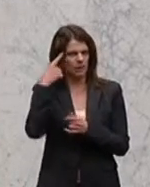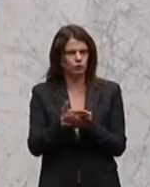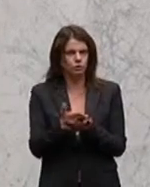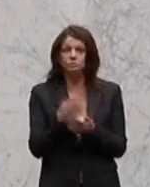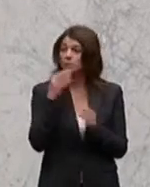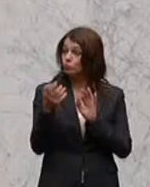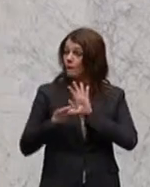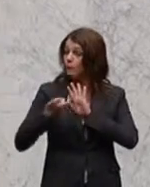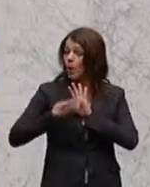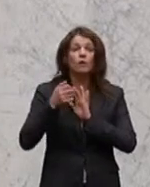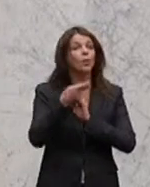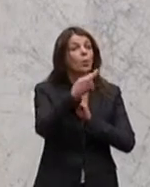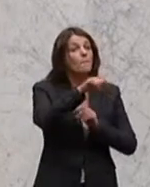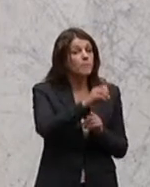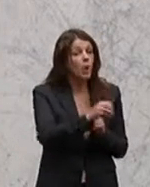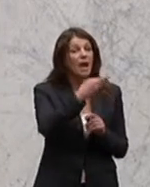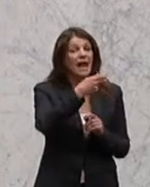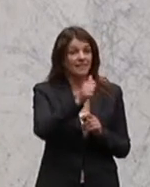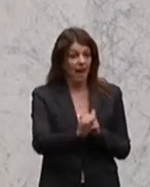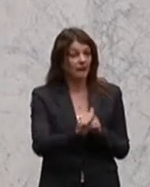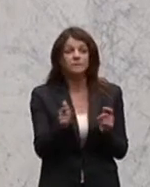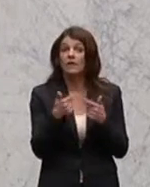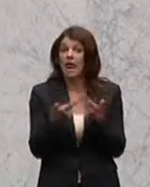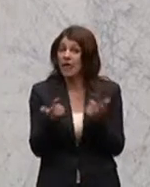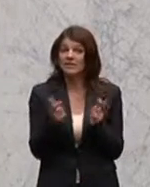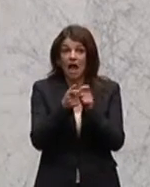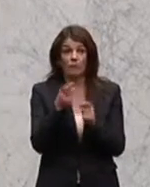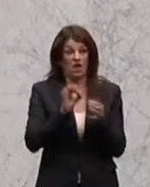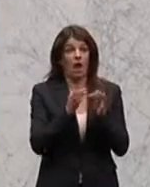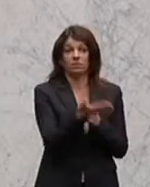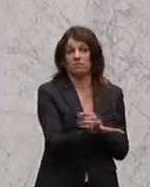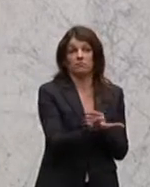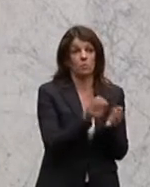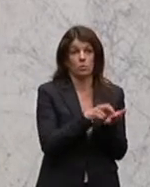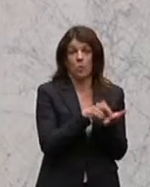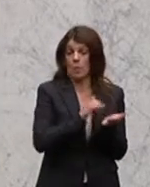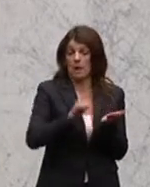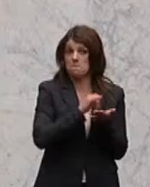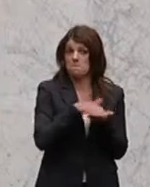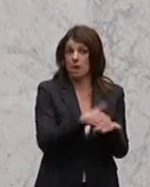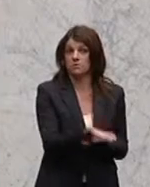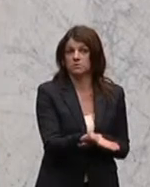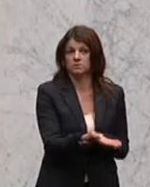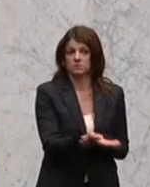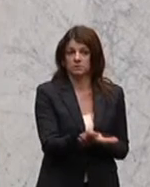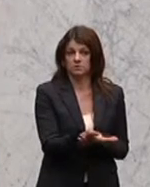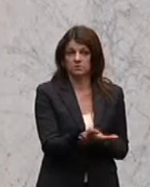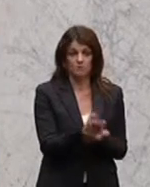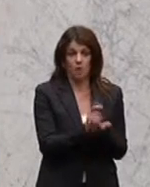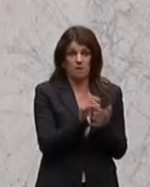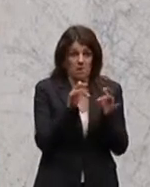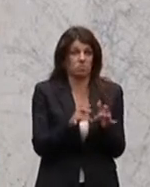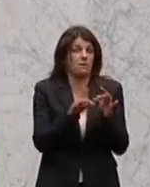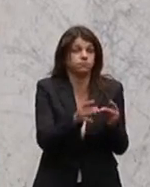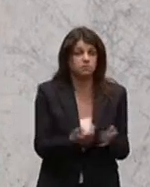bestimmte Forderungen an die Hypo-Hater die Landeshaftungen von Kärnten immer noch juristisch jedenfalls draufpicken.